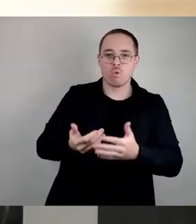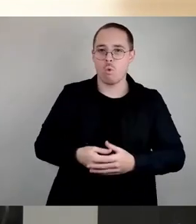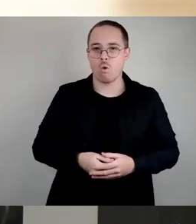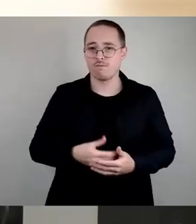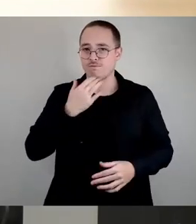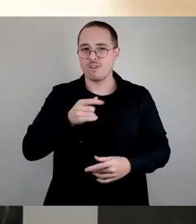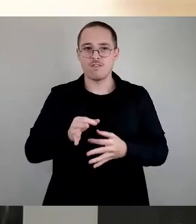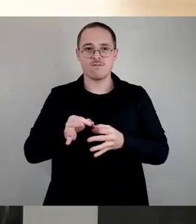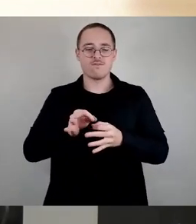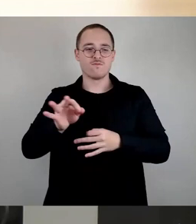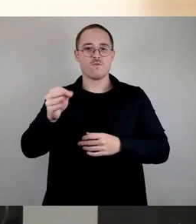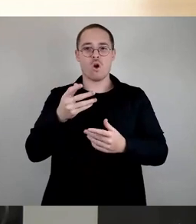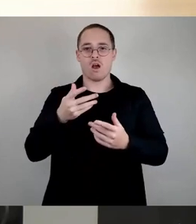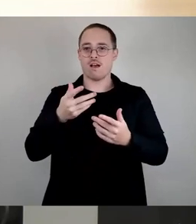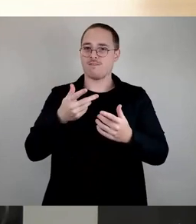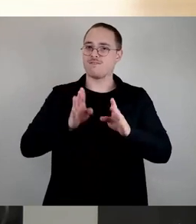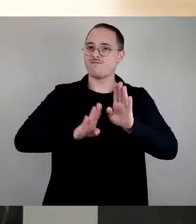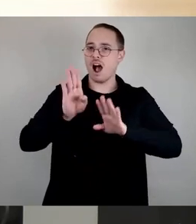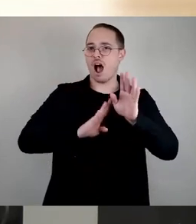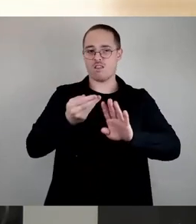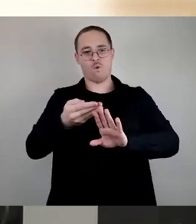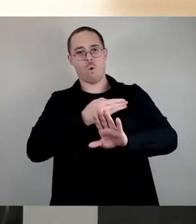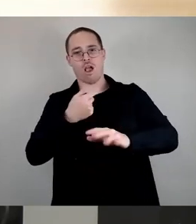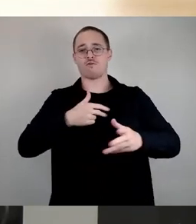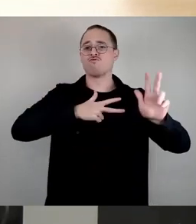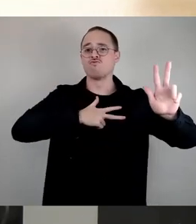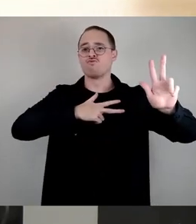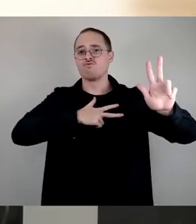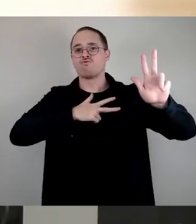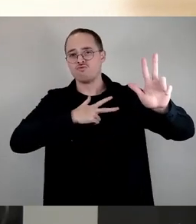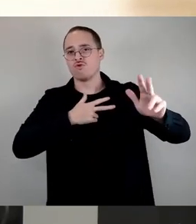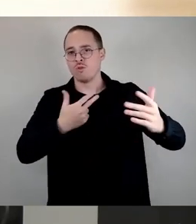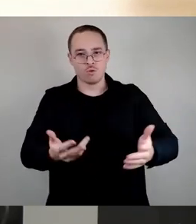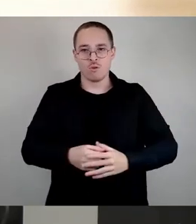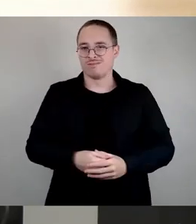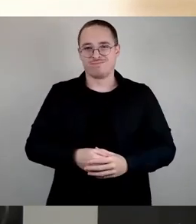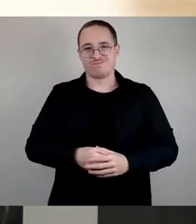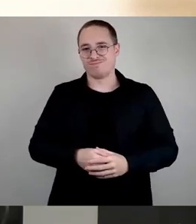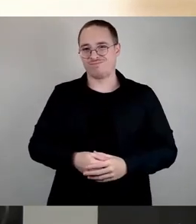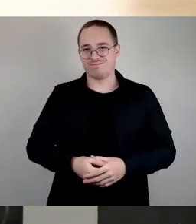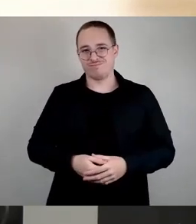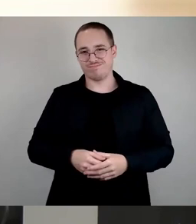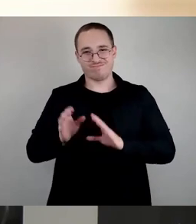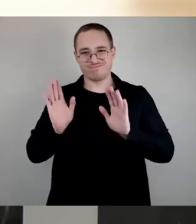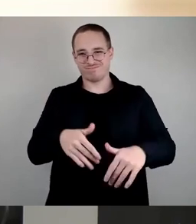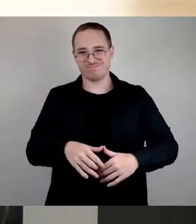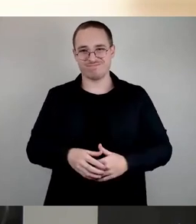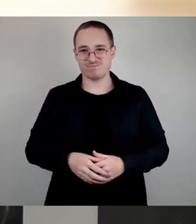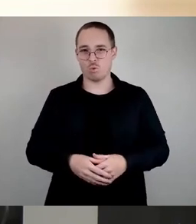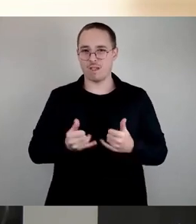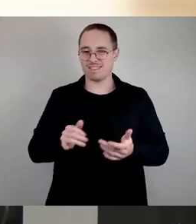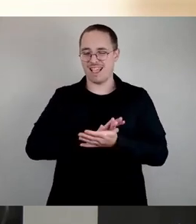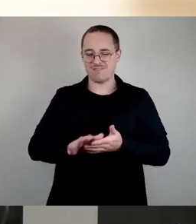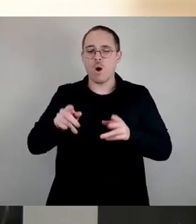wollen wir kein vorgegabeltes Wahlversprechen, sondern wir machen das Ding jetzt und dann werden wir das Ganze, ich angehe noch, Frau Appel.